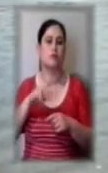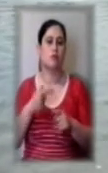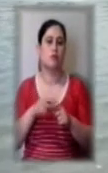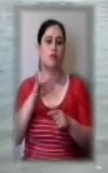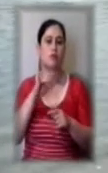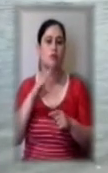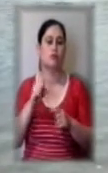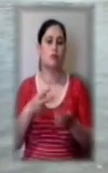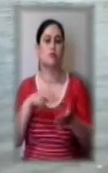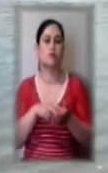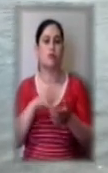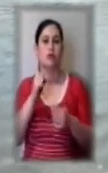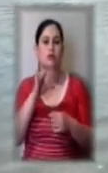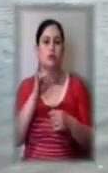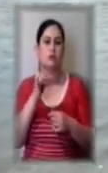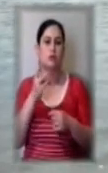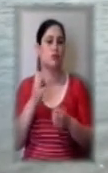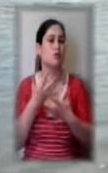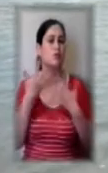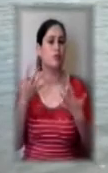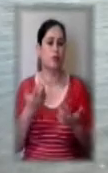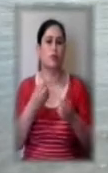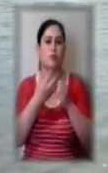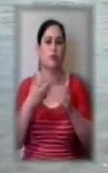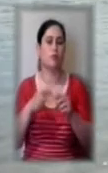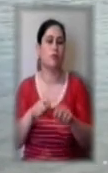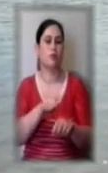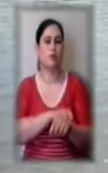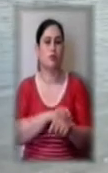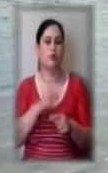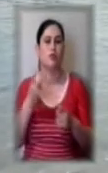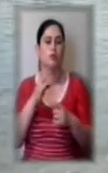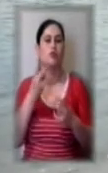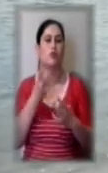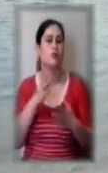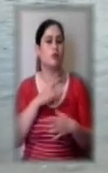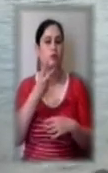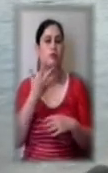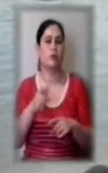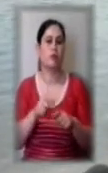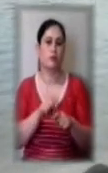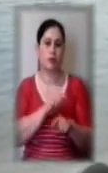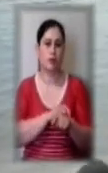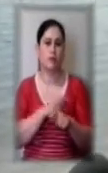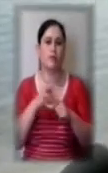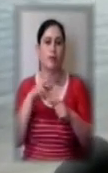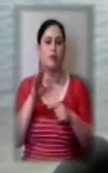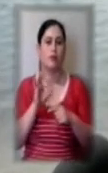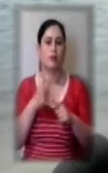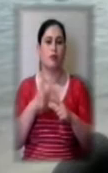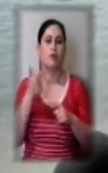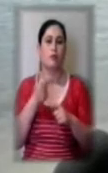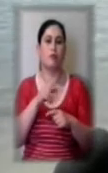дистанції не менше, ніж 15 метрів, хоча вимагається 25 метрів. По громадським вибиральням ми